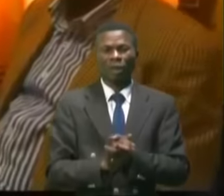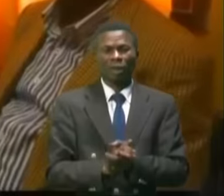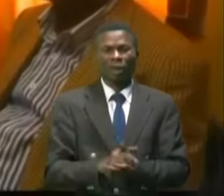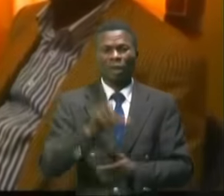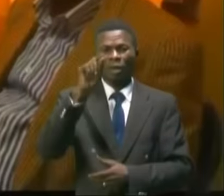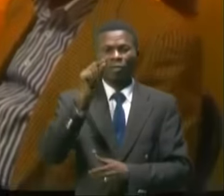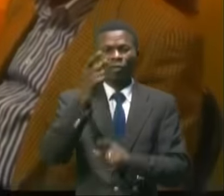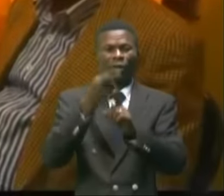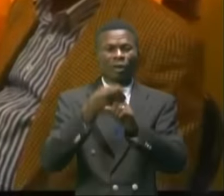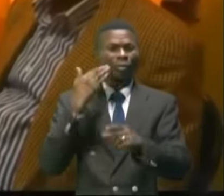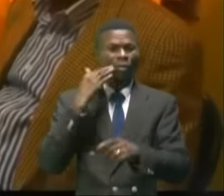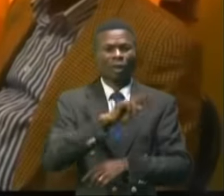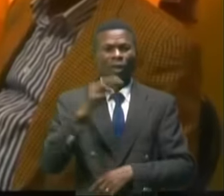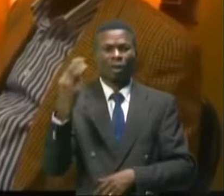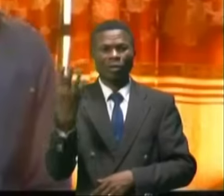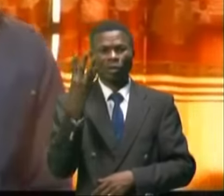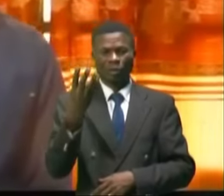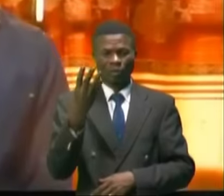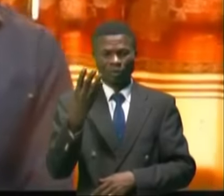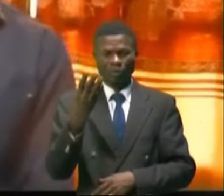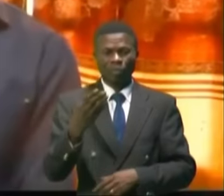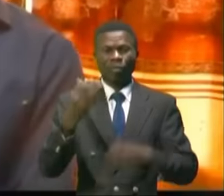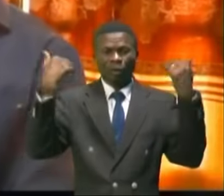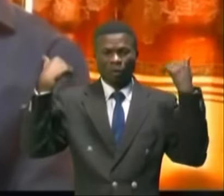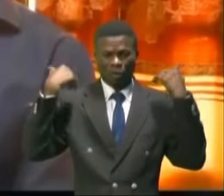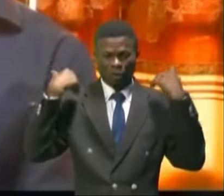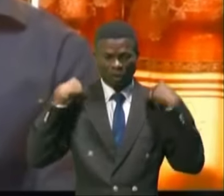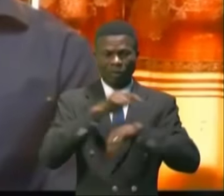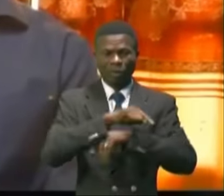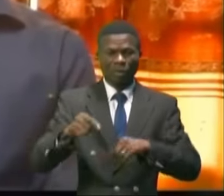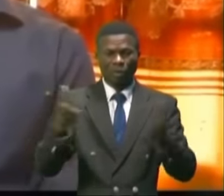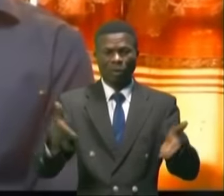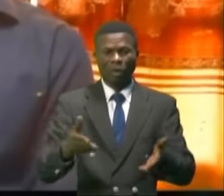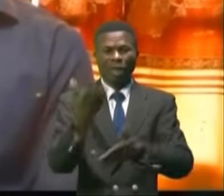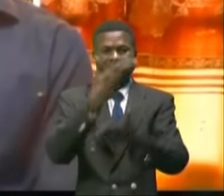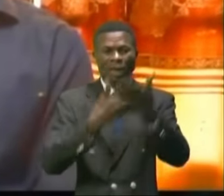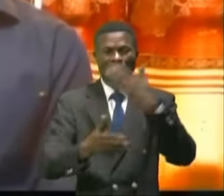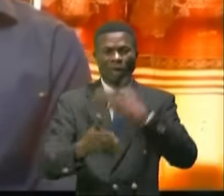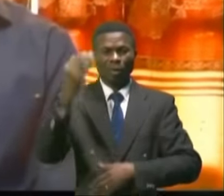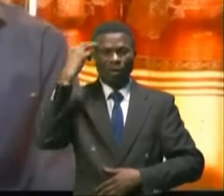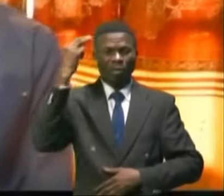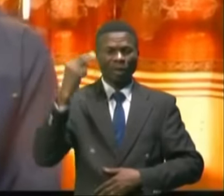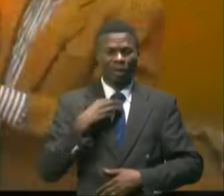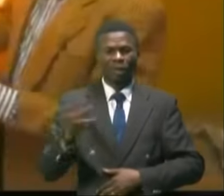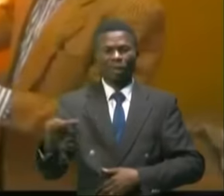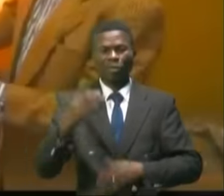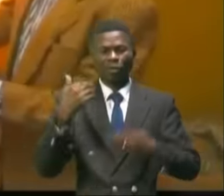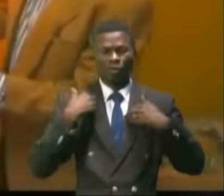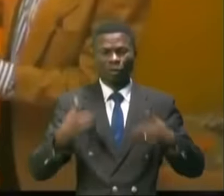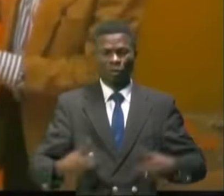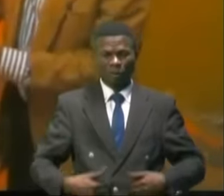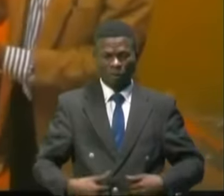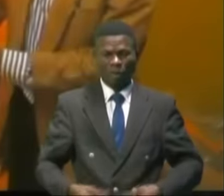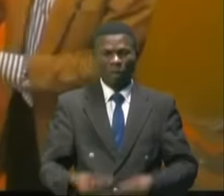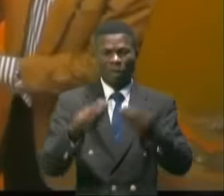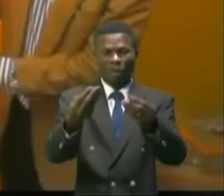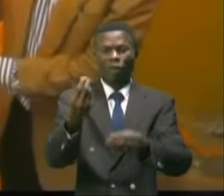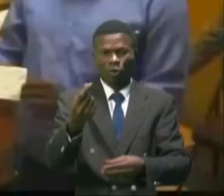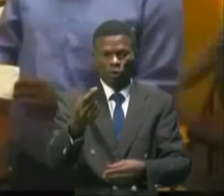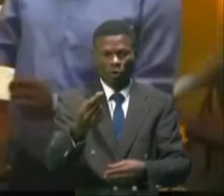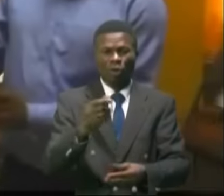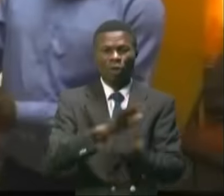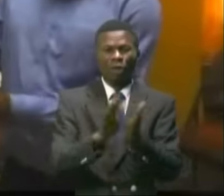2024, en présence du directeur du cabinet représentant le ministre provincial en charge de la santé, remettre un chèque afin de rendre